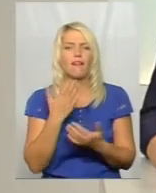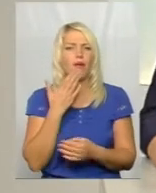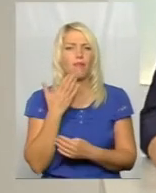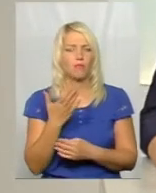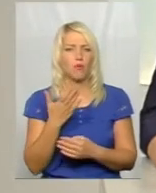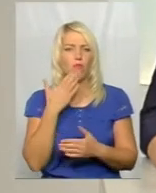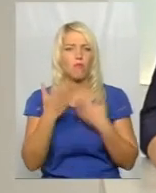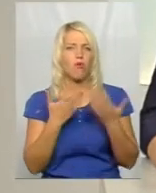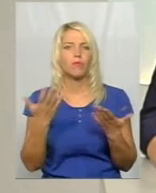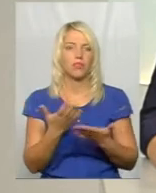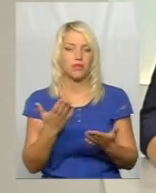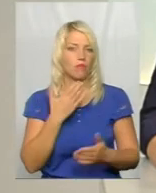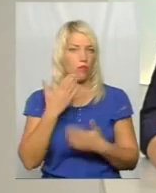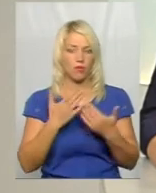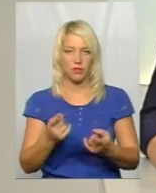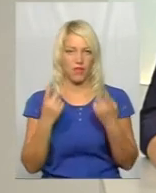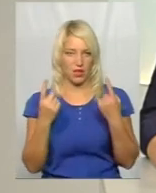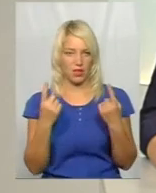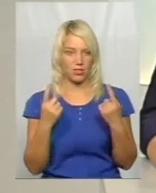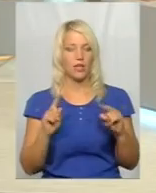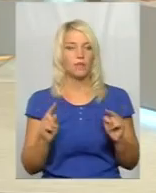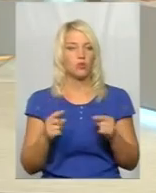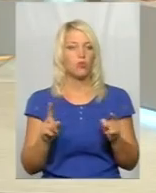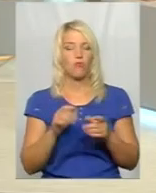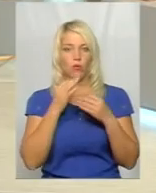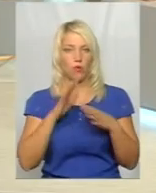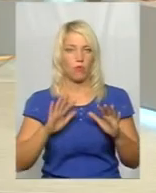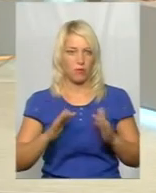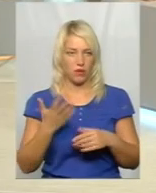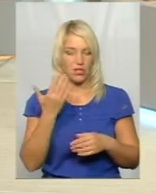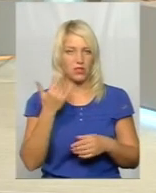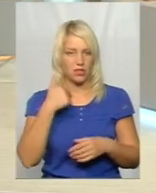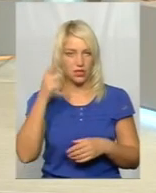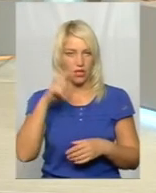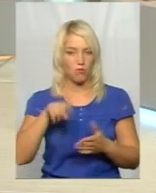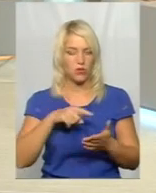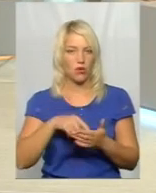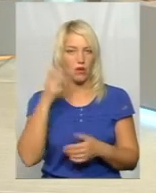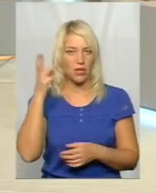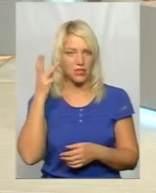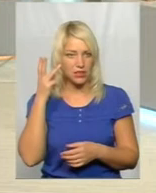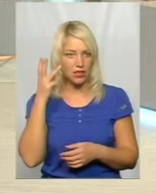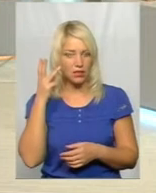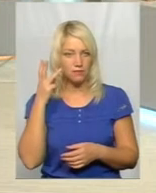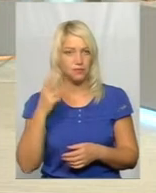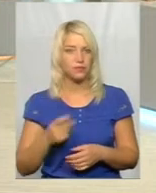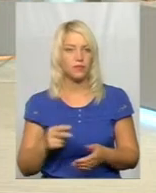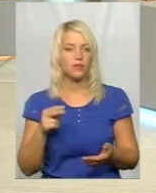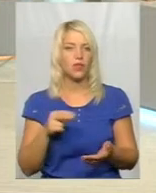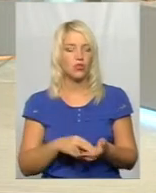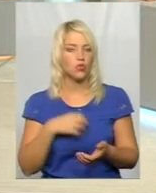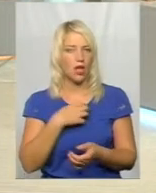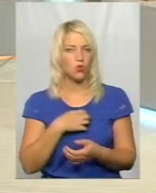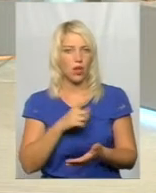надзвичайно, великий, чого? Тому що, в будь-якому випадку, наскільки я знаю, наше місто Хмельницьке, стоїть актуальне